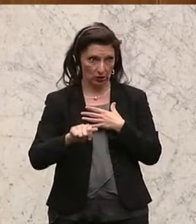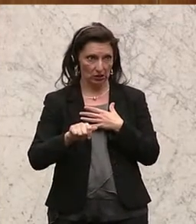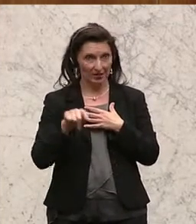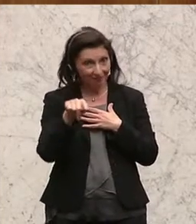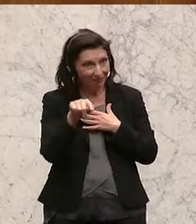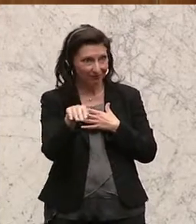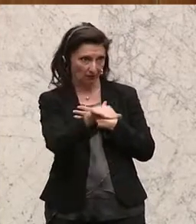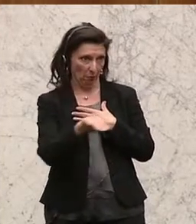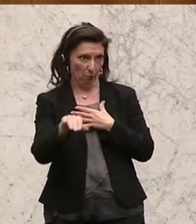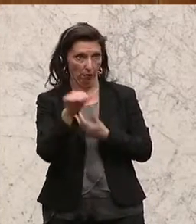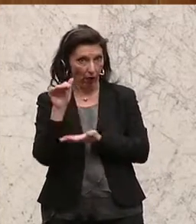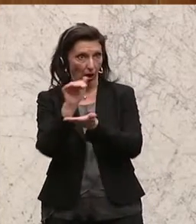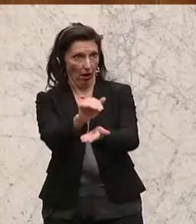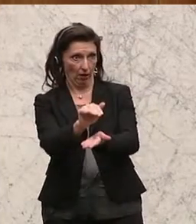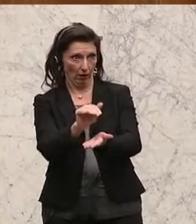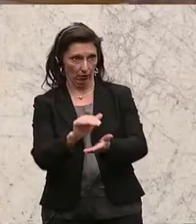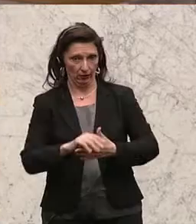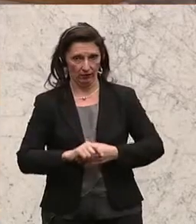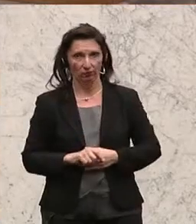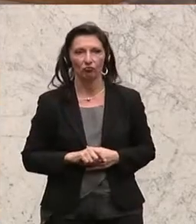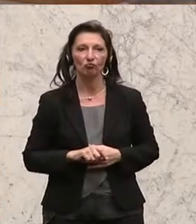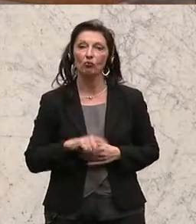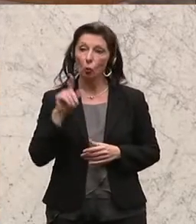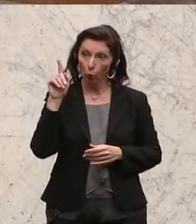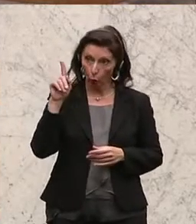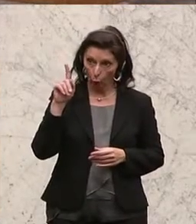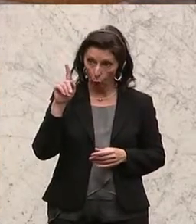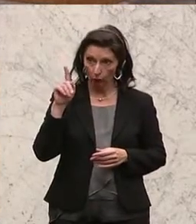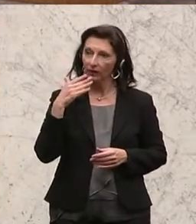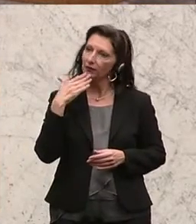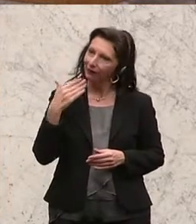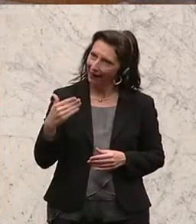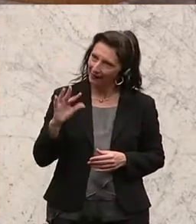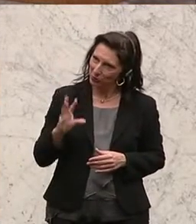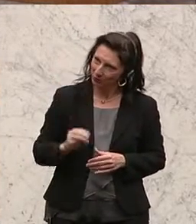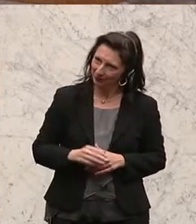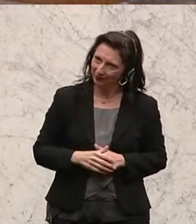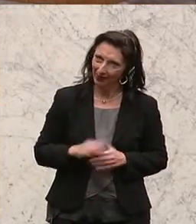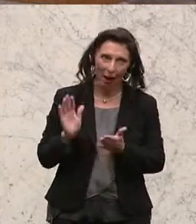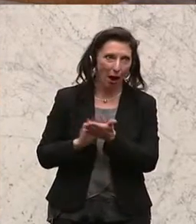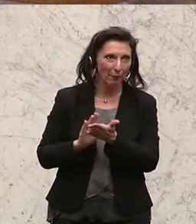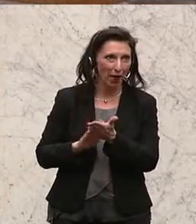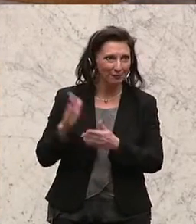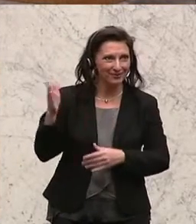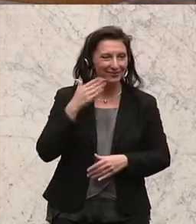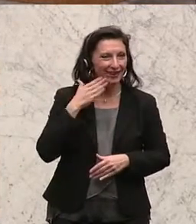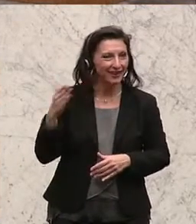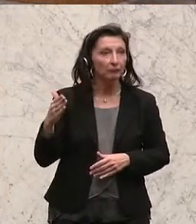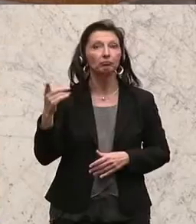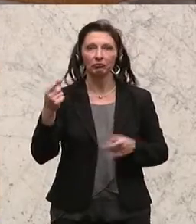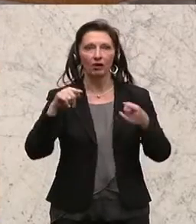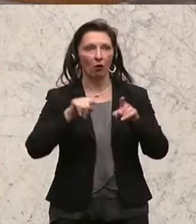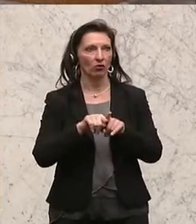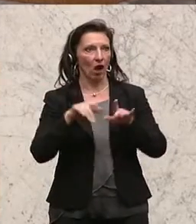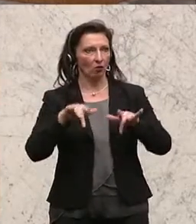Feld zur Verfügung haben. Und, danke, wir haben auch eine